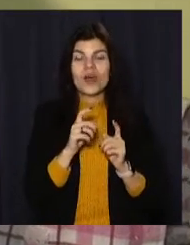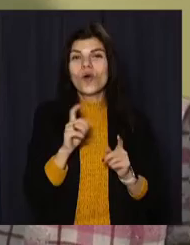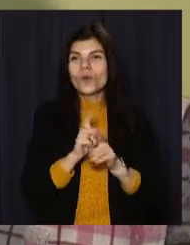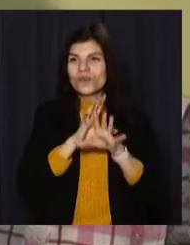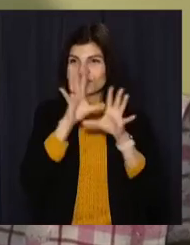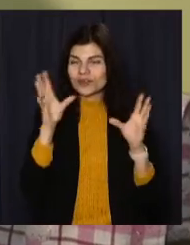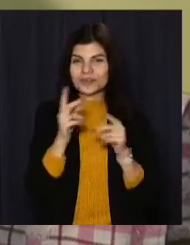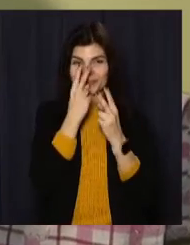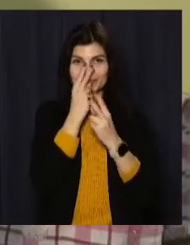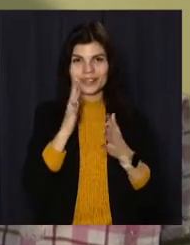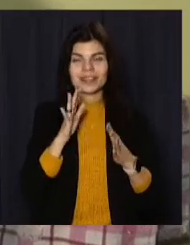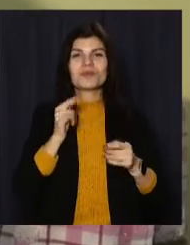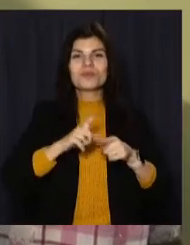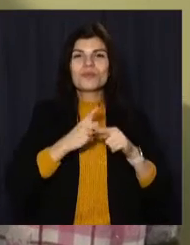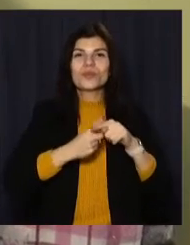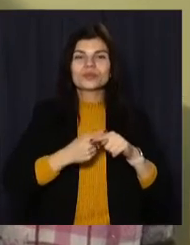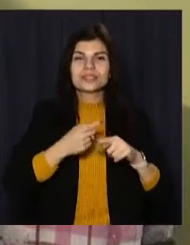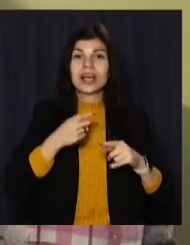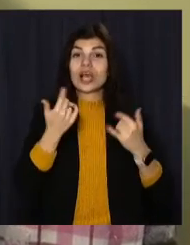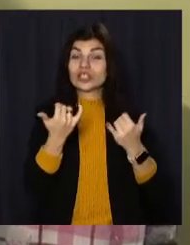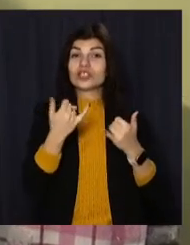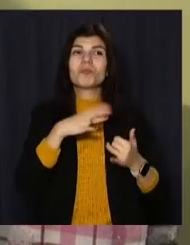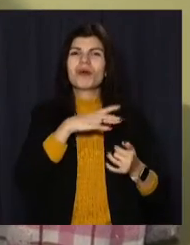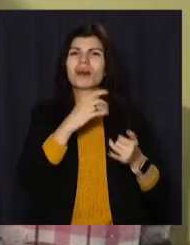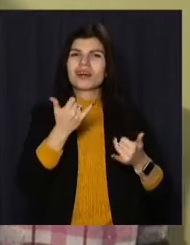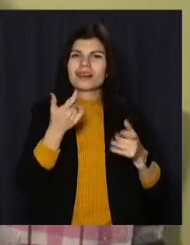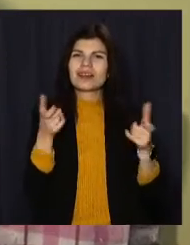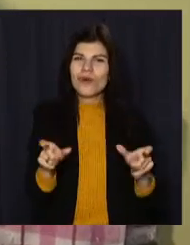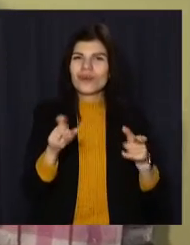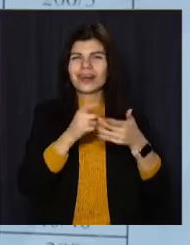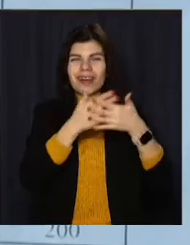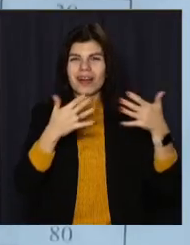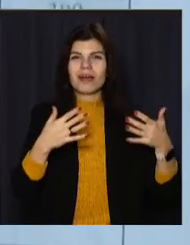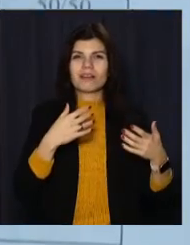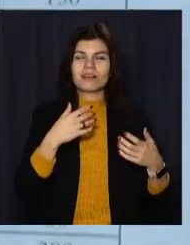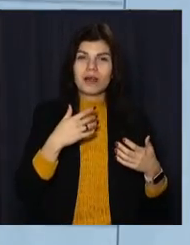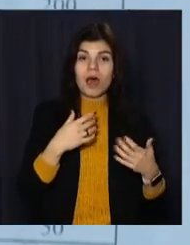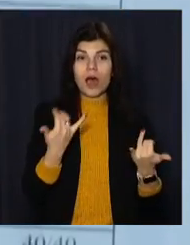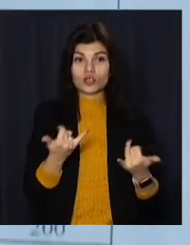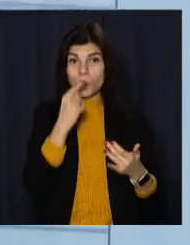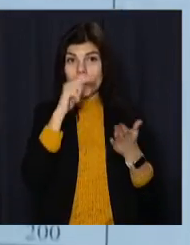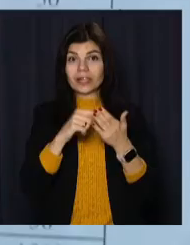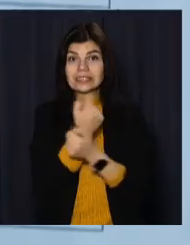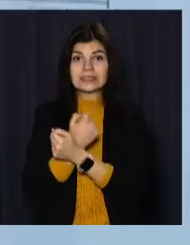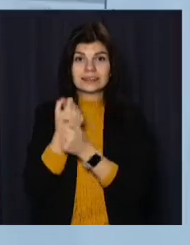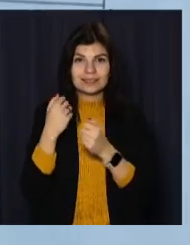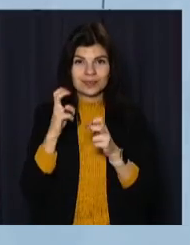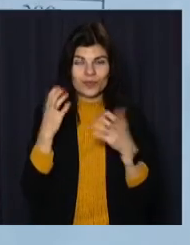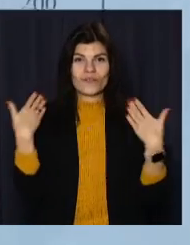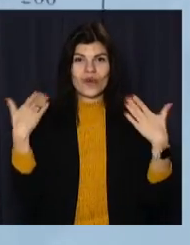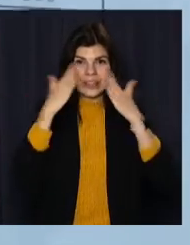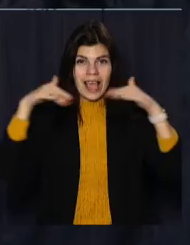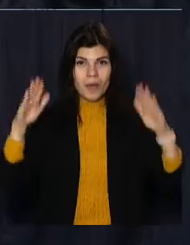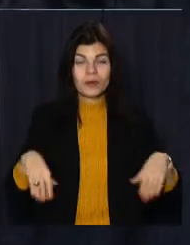тим більше пандемії, тут знаходитися дуже приємно. Окрім харчування, скоригували й розважальну